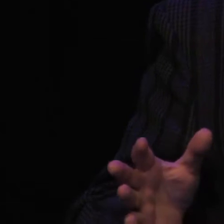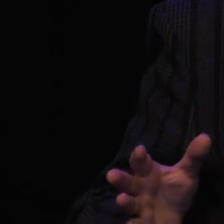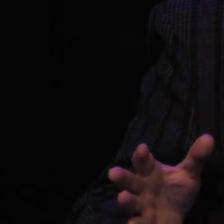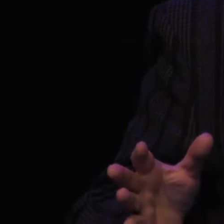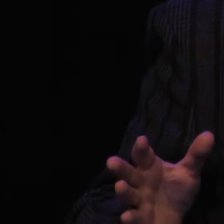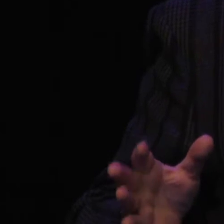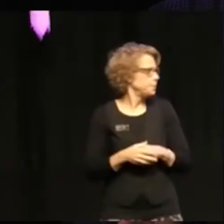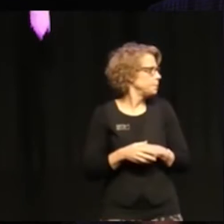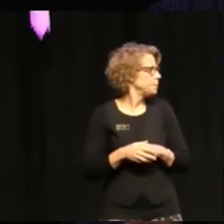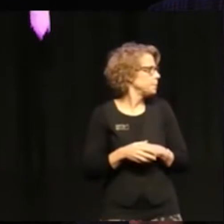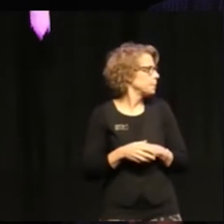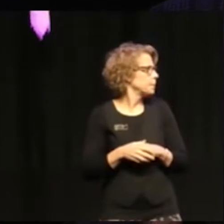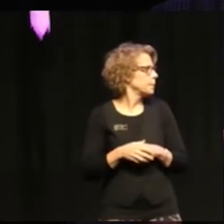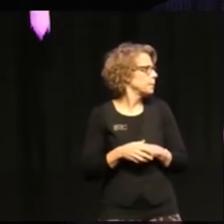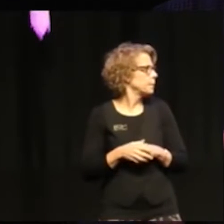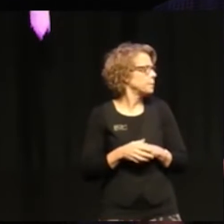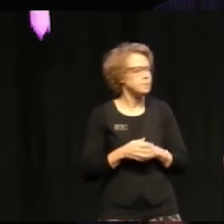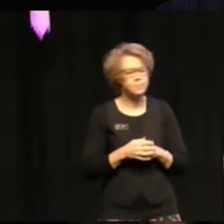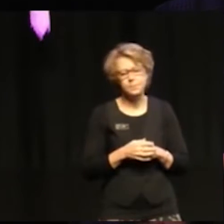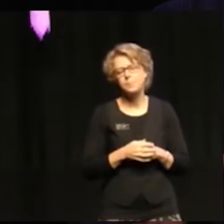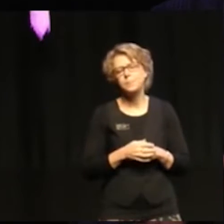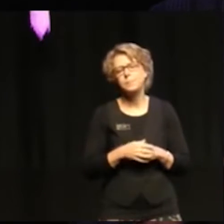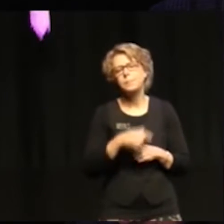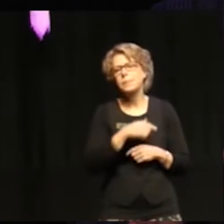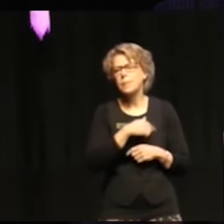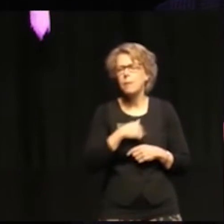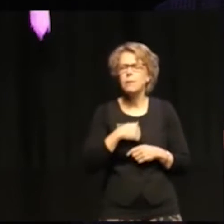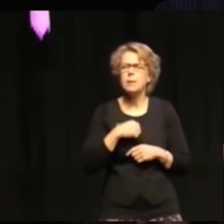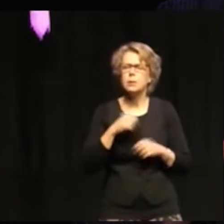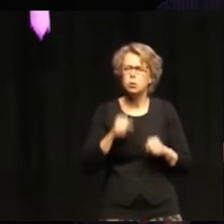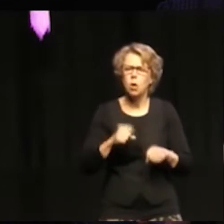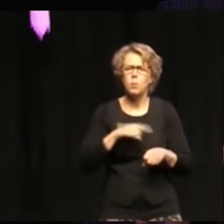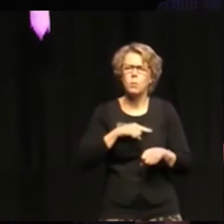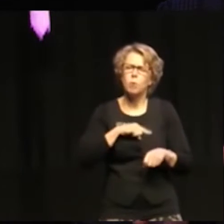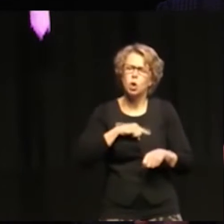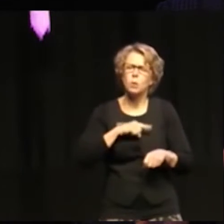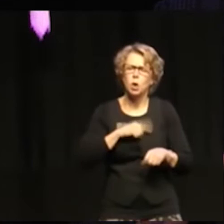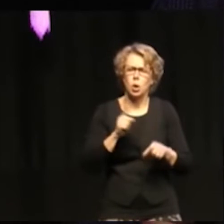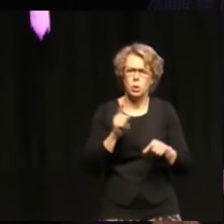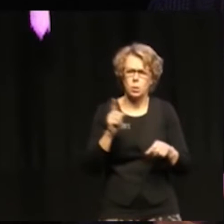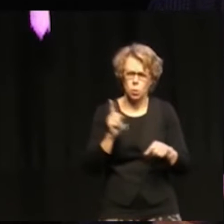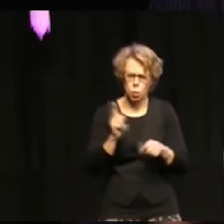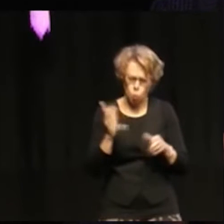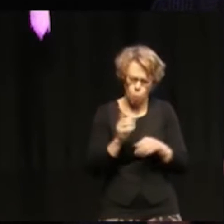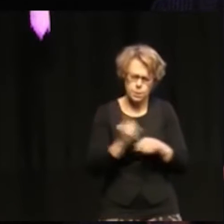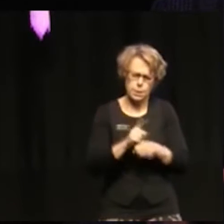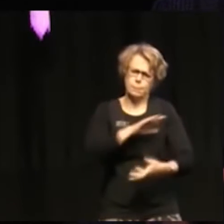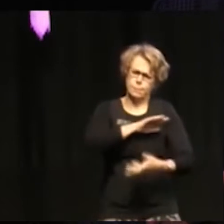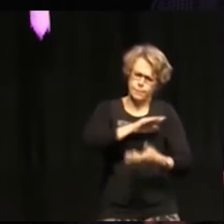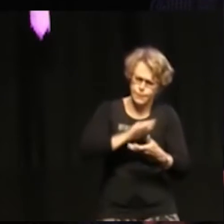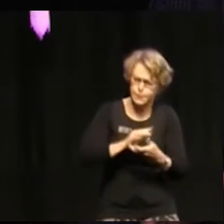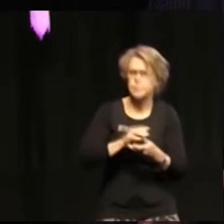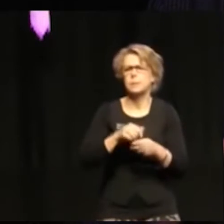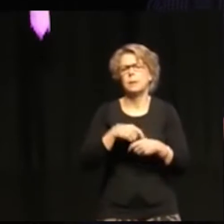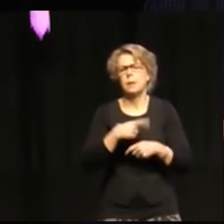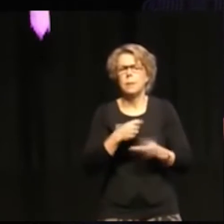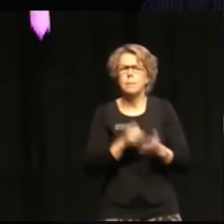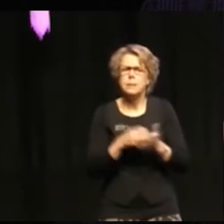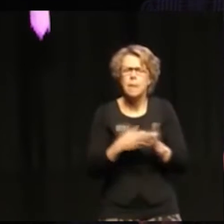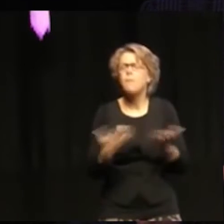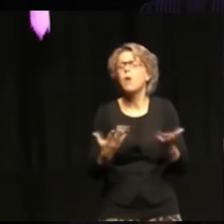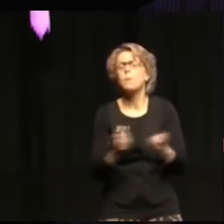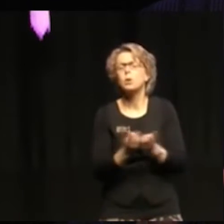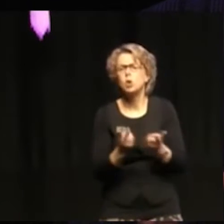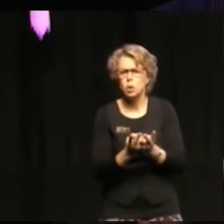Vi ska på en väldigt kort tid försöka beskriva vad det här är för någonting och